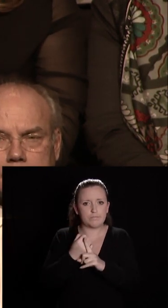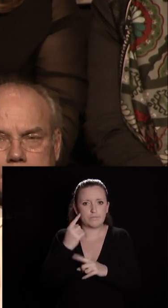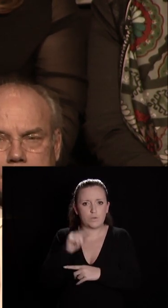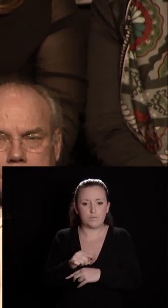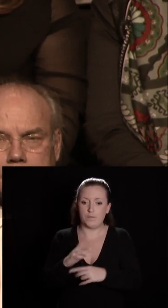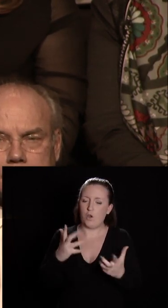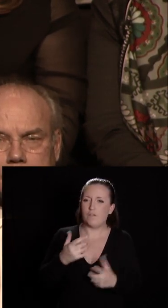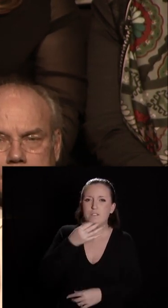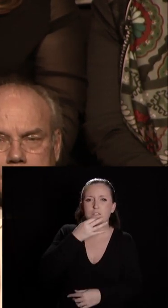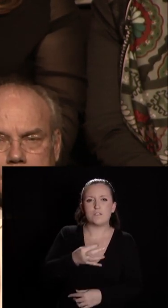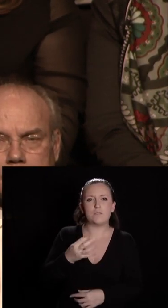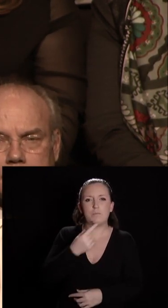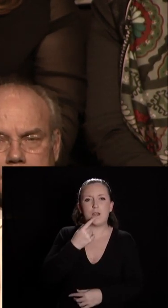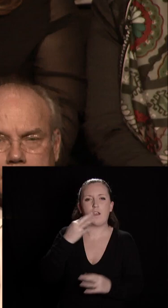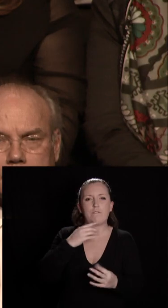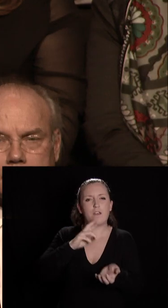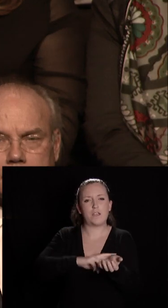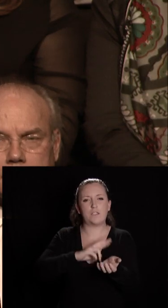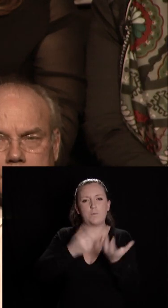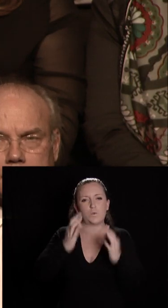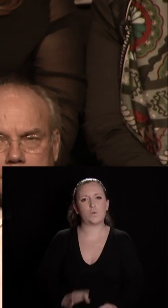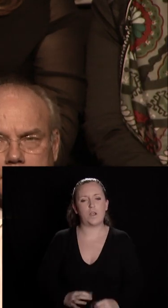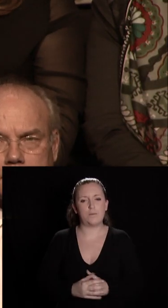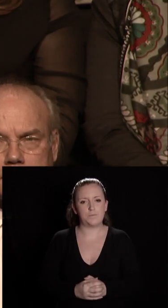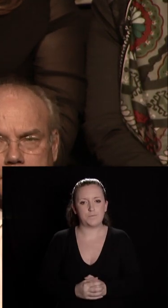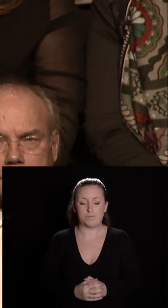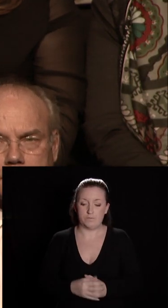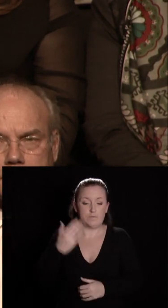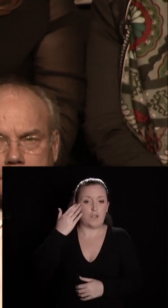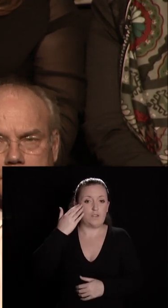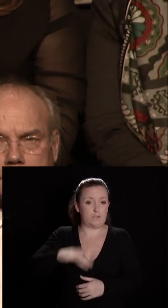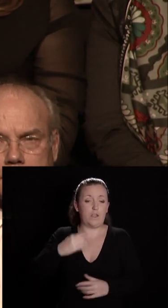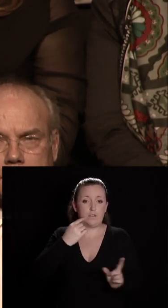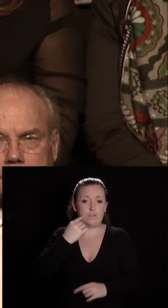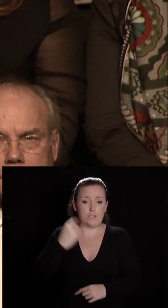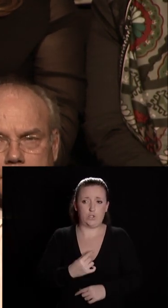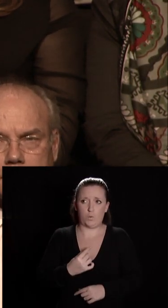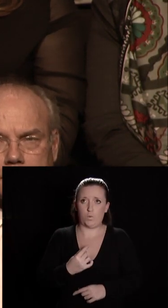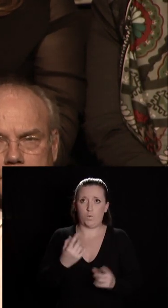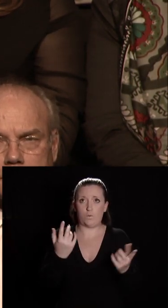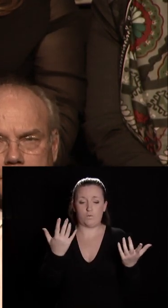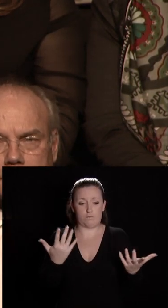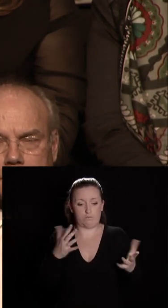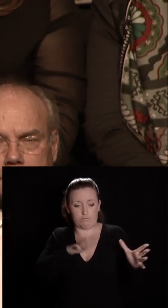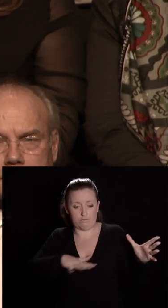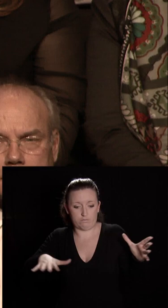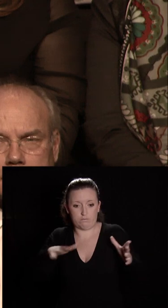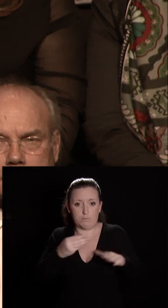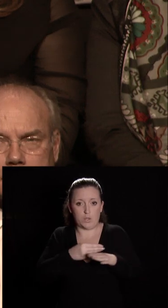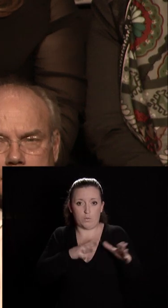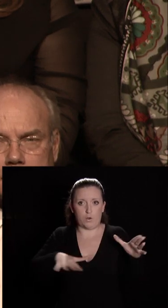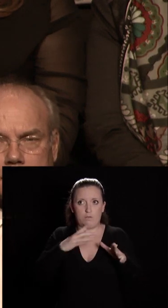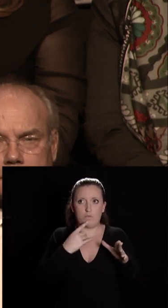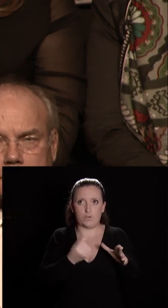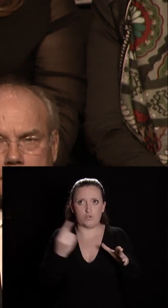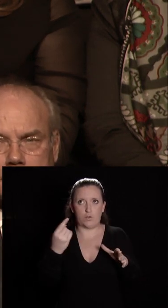de la question des rythmes scolaires. Je n'ignore pas que Dijon est presque la seule ville de notre métropole et peut-être